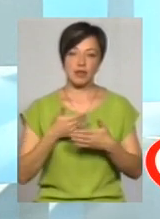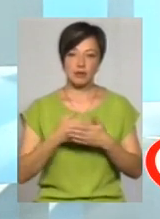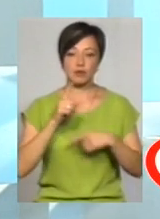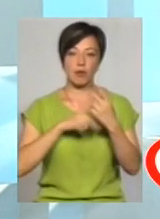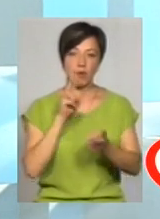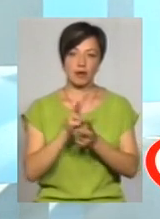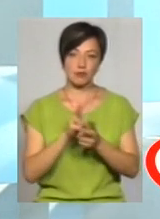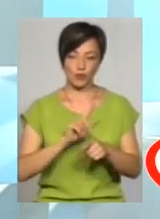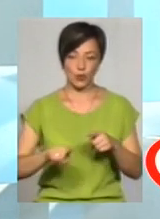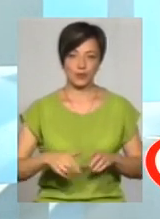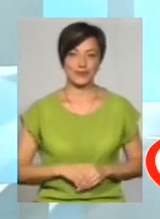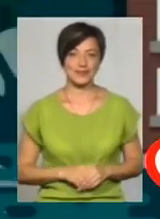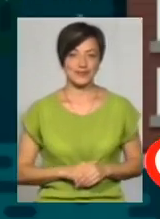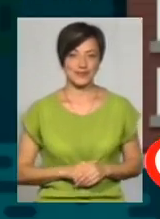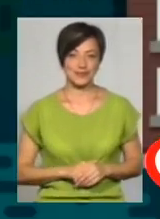Побачимось уже невдовзі.